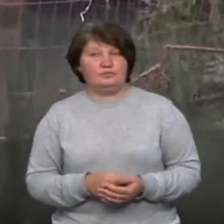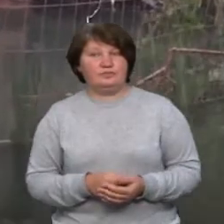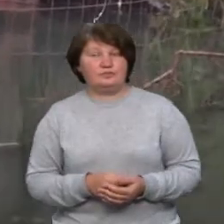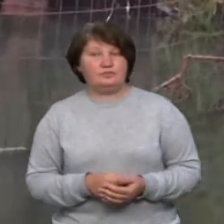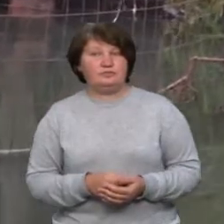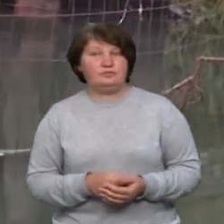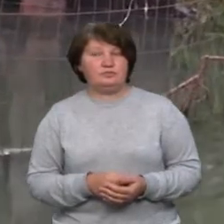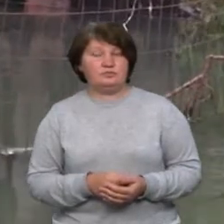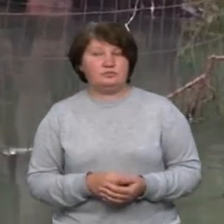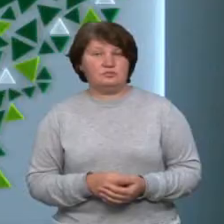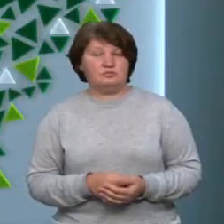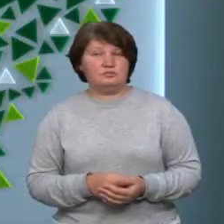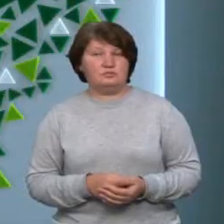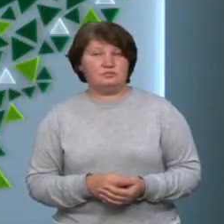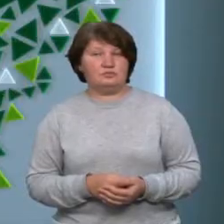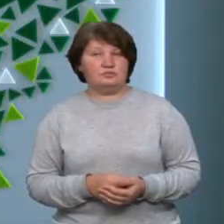Прикарпаття.